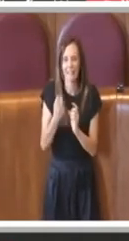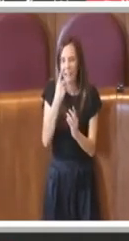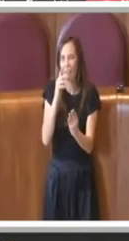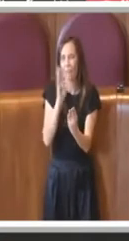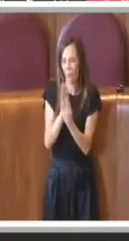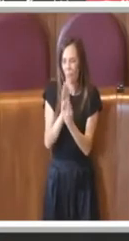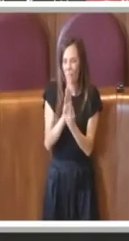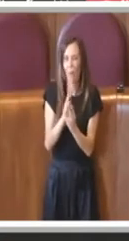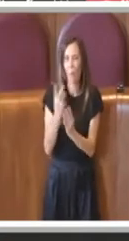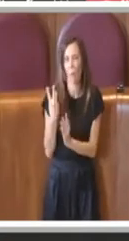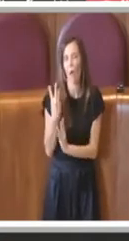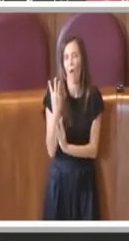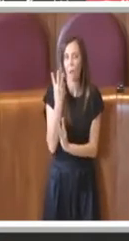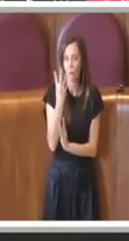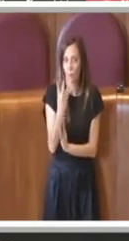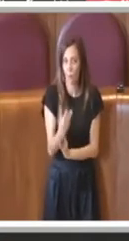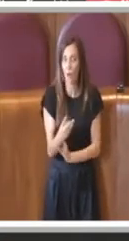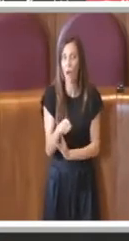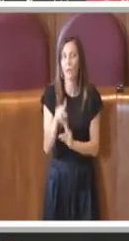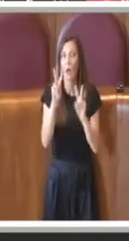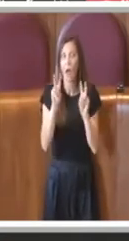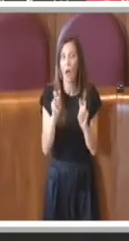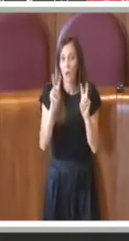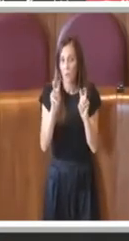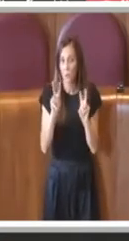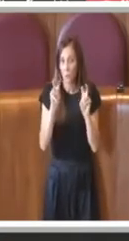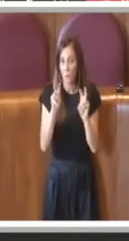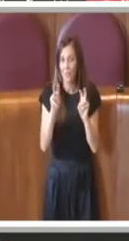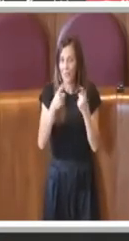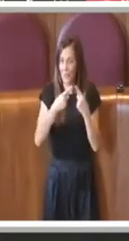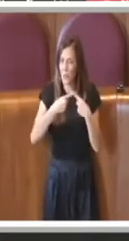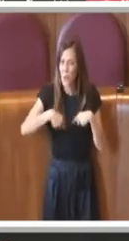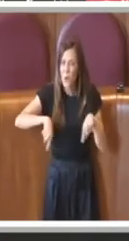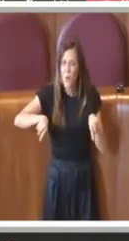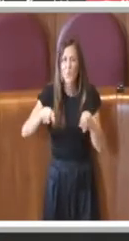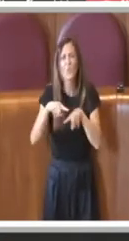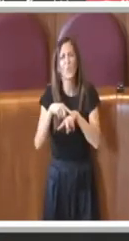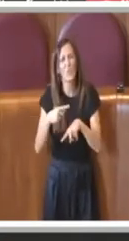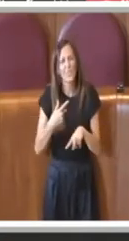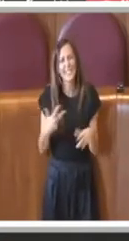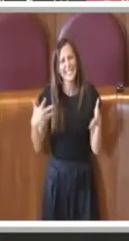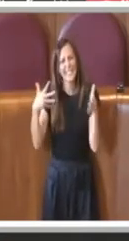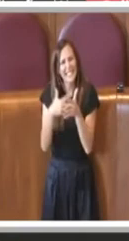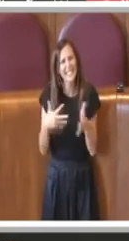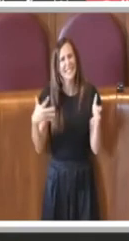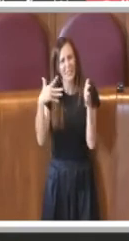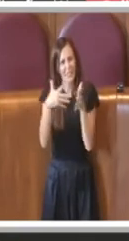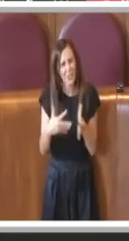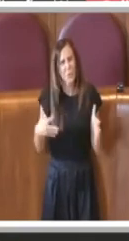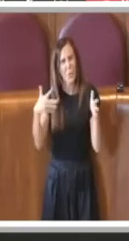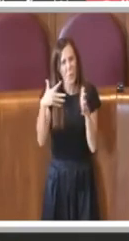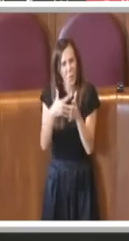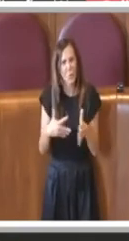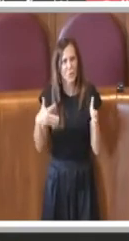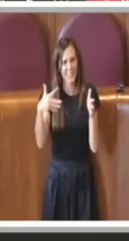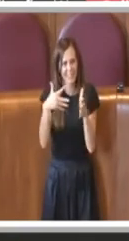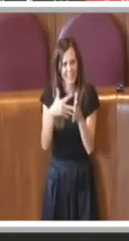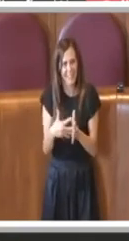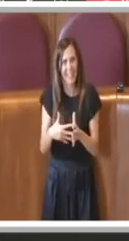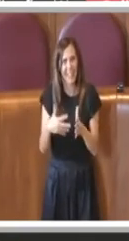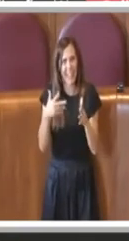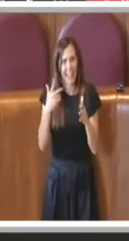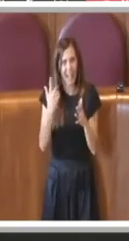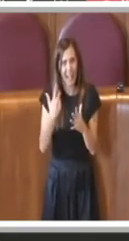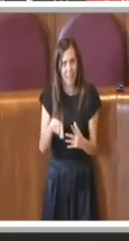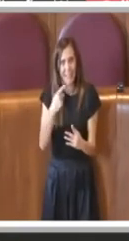consigliatura, è l'argomento sul quale stiamo facendo sicuramente più difficoltà a dover ottenere dei